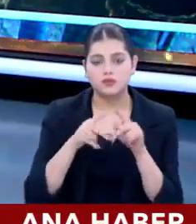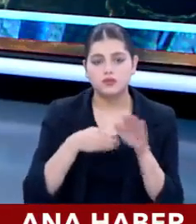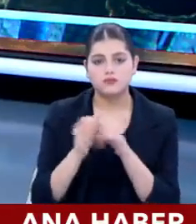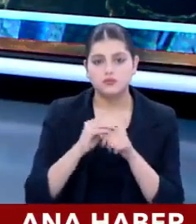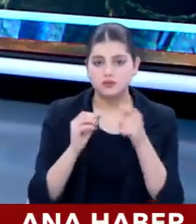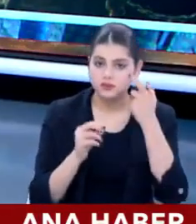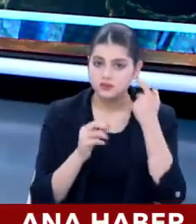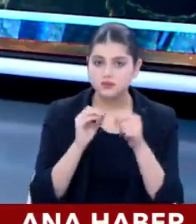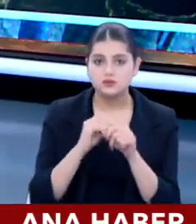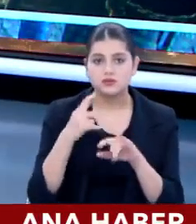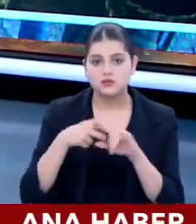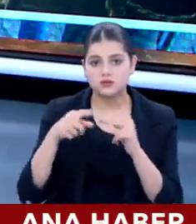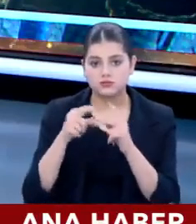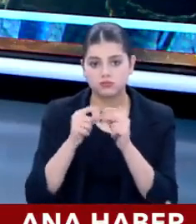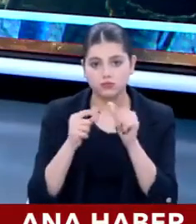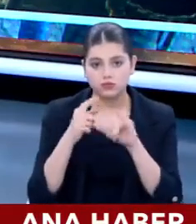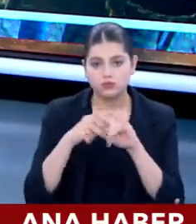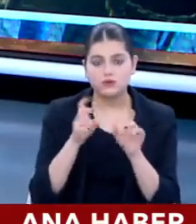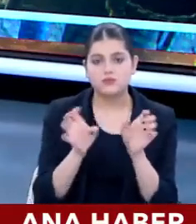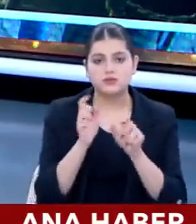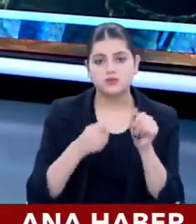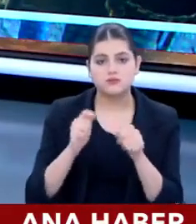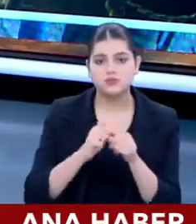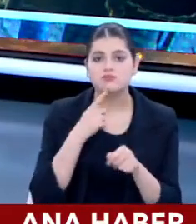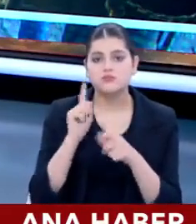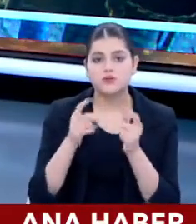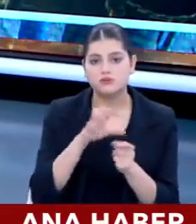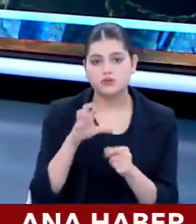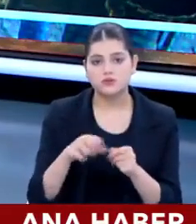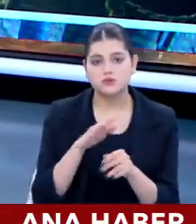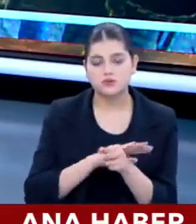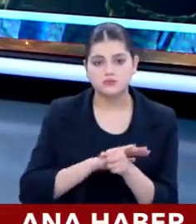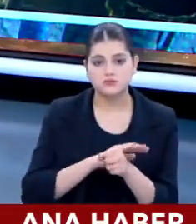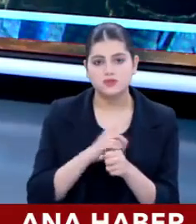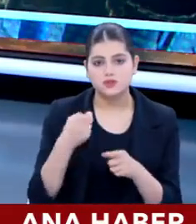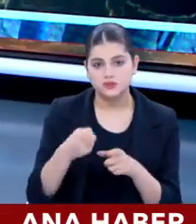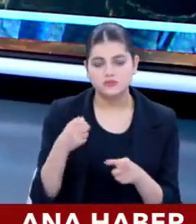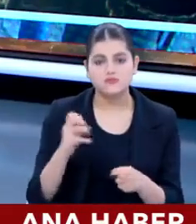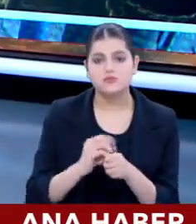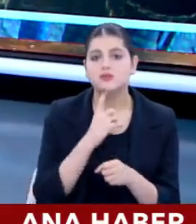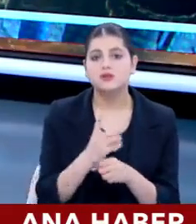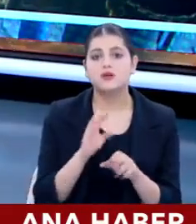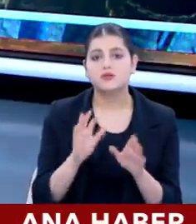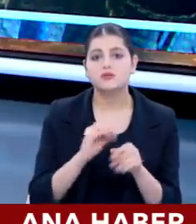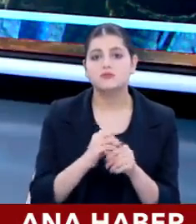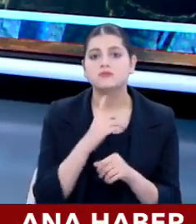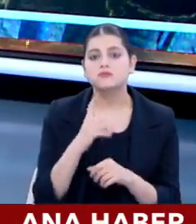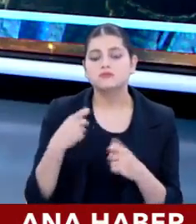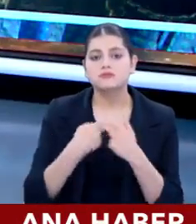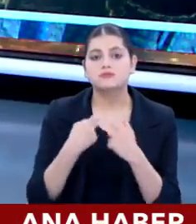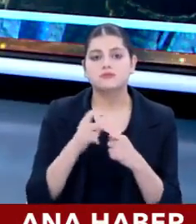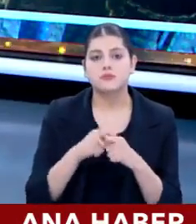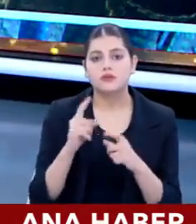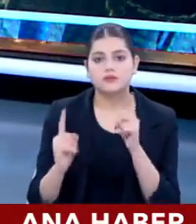İsrail. Hizbullah'la bir operasyon yapmıştı Hizbullah'a. Lübnan'ın belli bir bölge gölgelerini kuşaltmıştı tanklarıyla. Fakat savaş